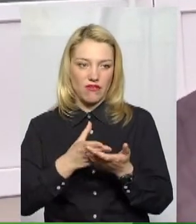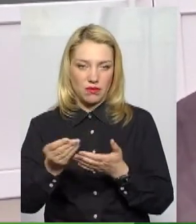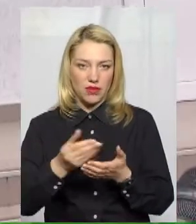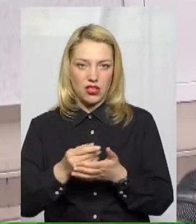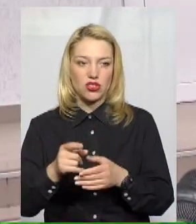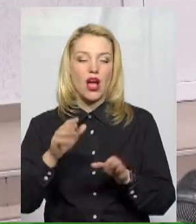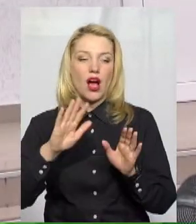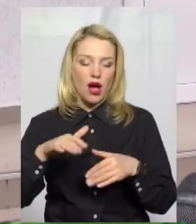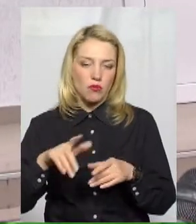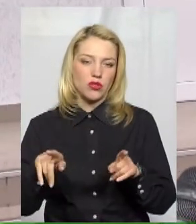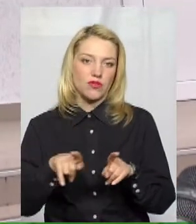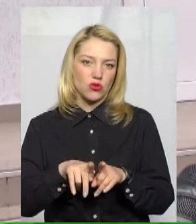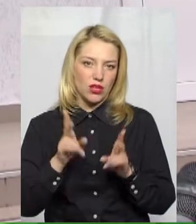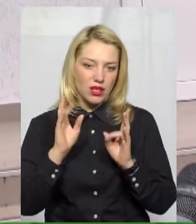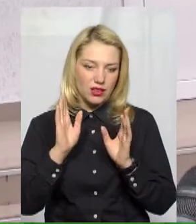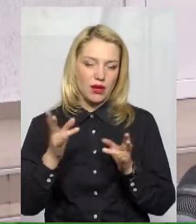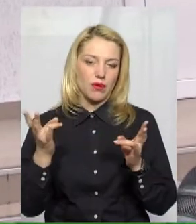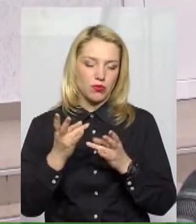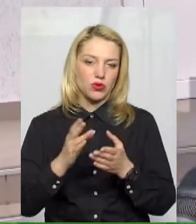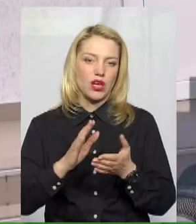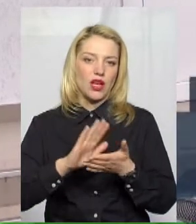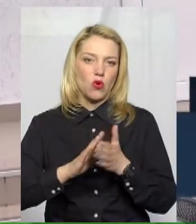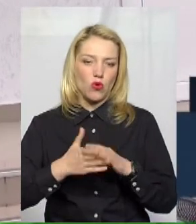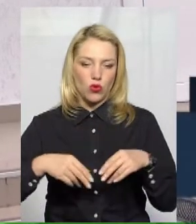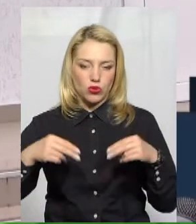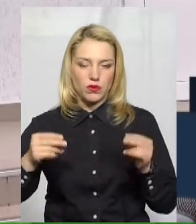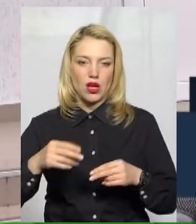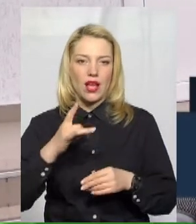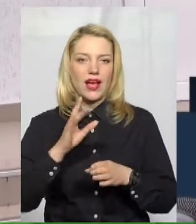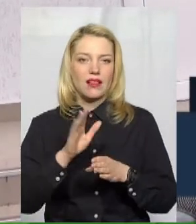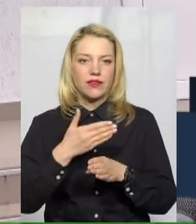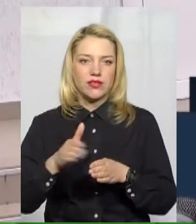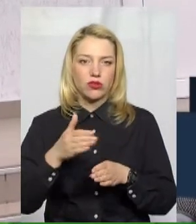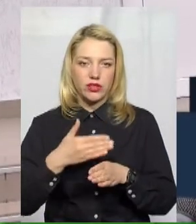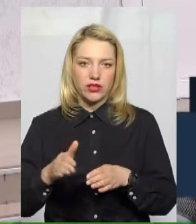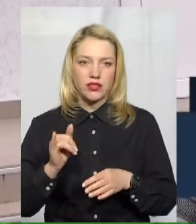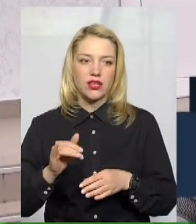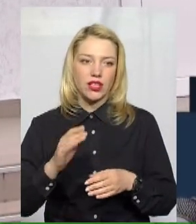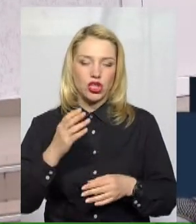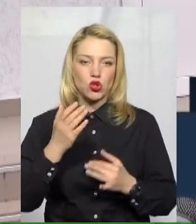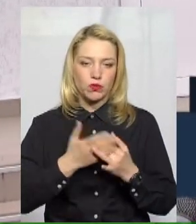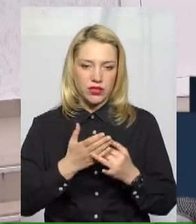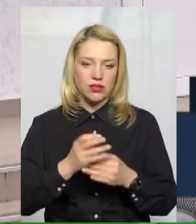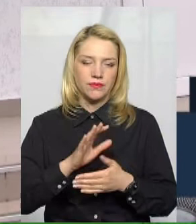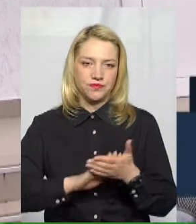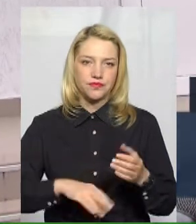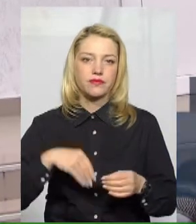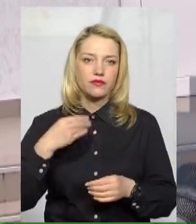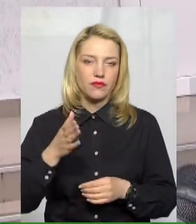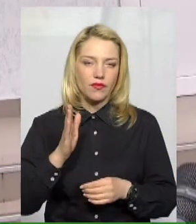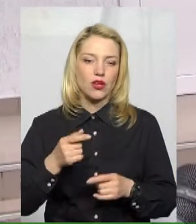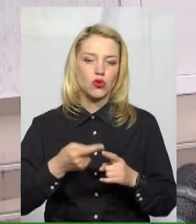укладати угоду на реструктуризацію, і субсидія може бути надалі призначена. Тобто, тут захищені права